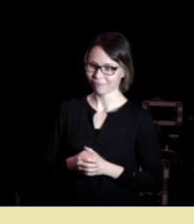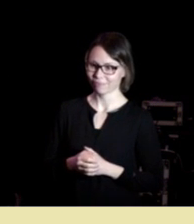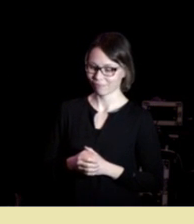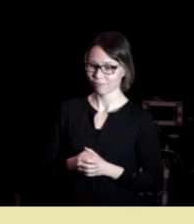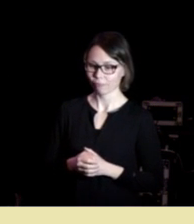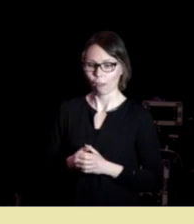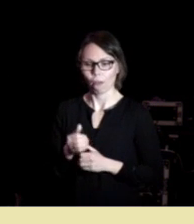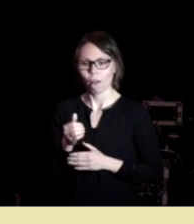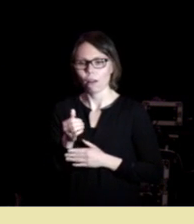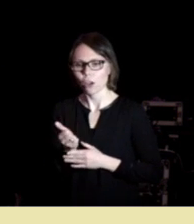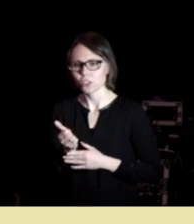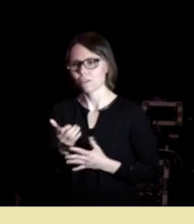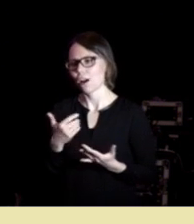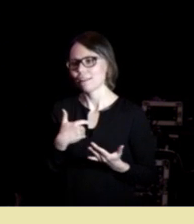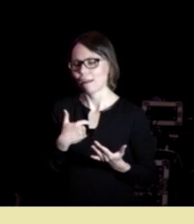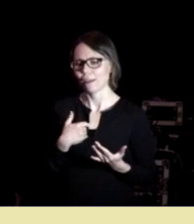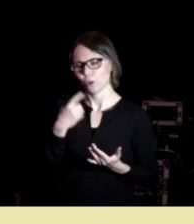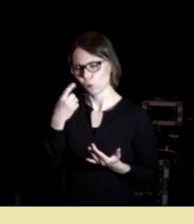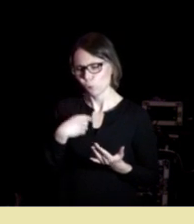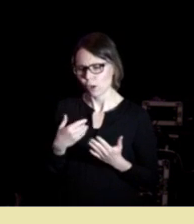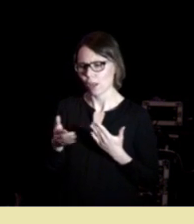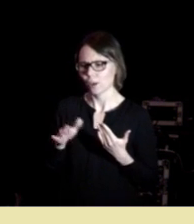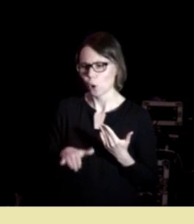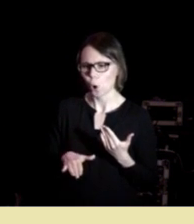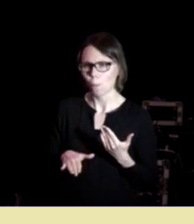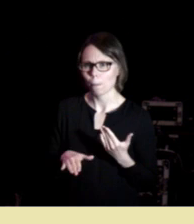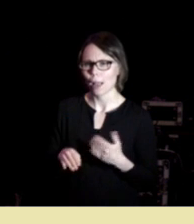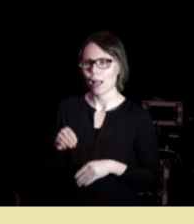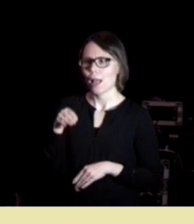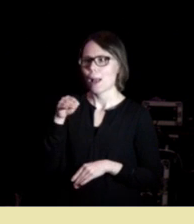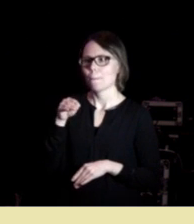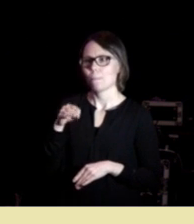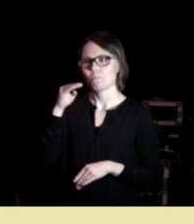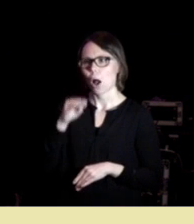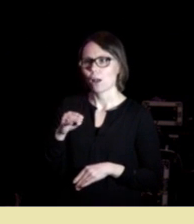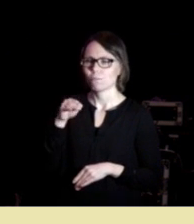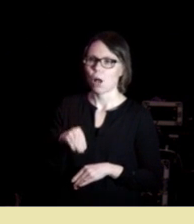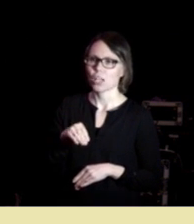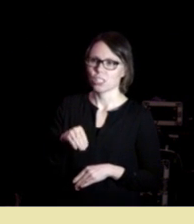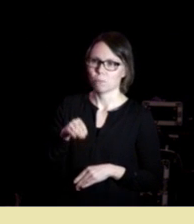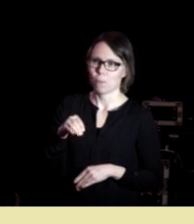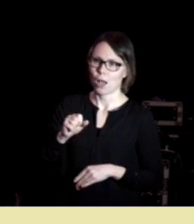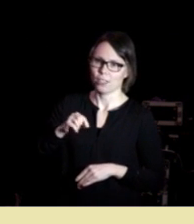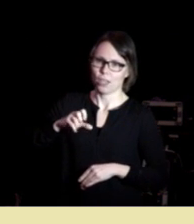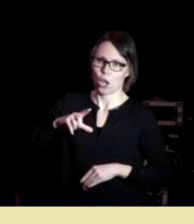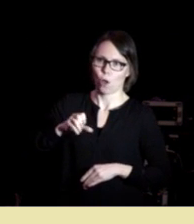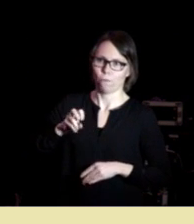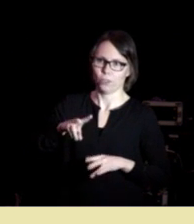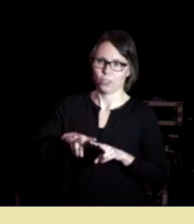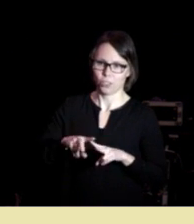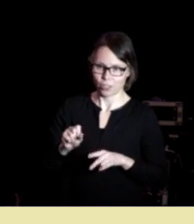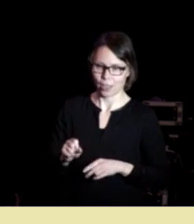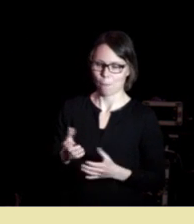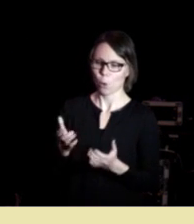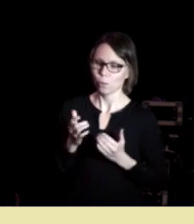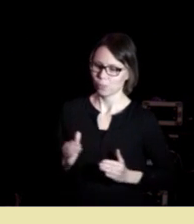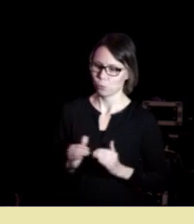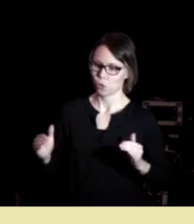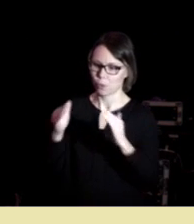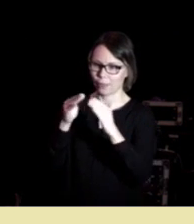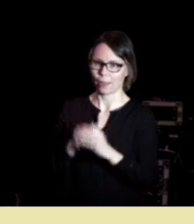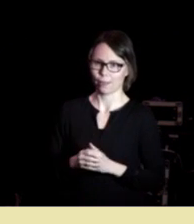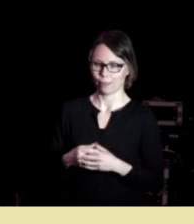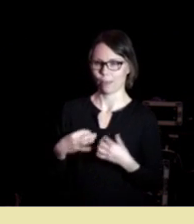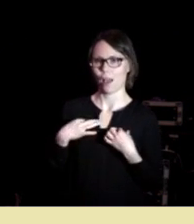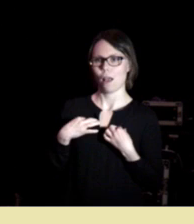om kanskje det jeg tror handlet om Maslovs behovspyramide. Som kjent så er det mat